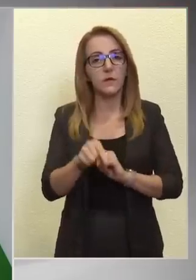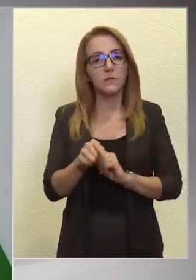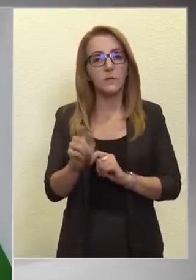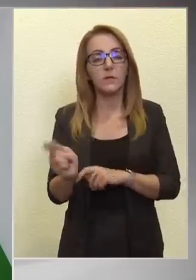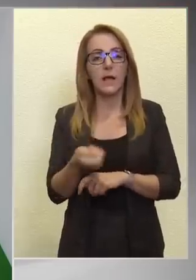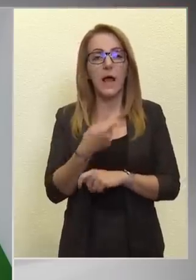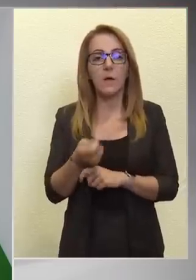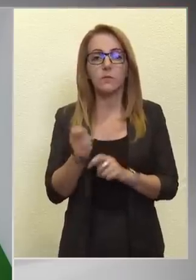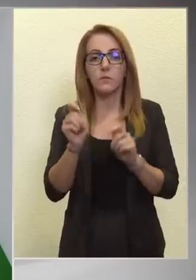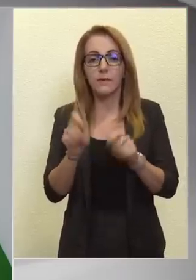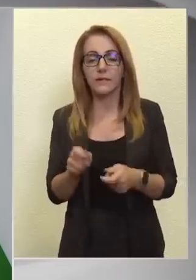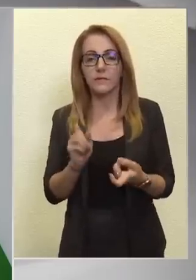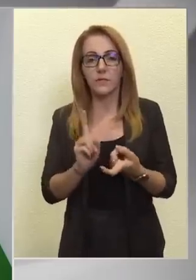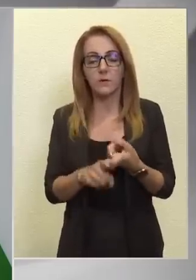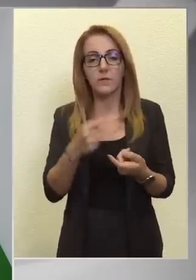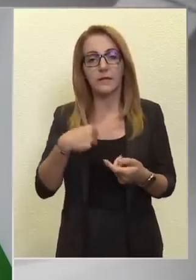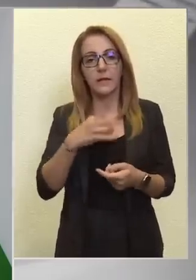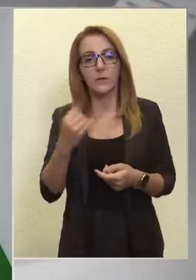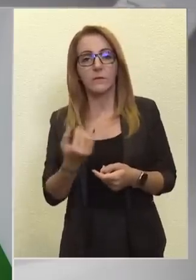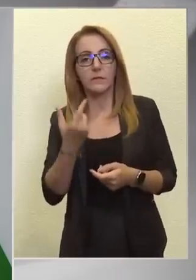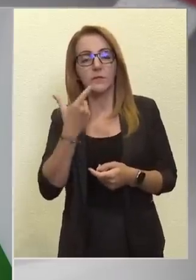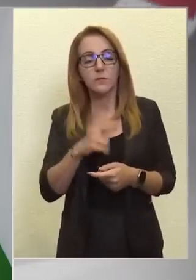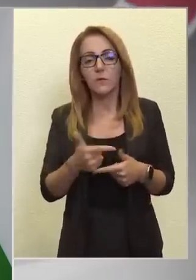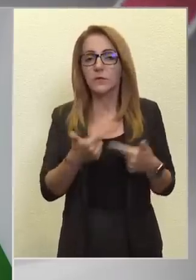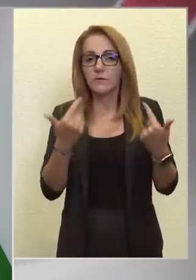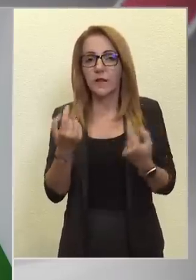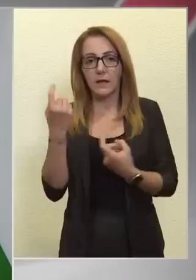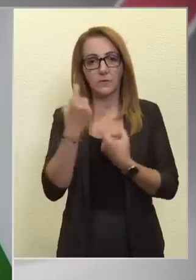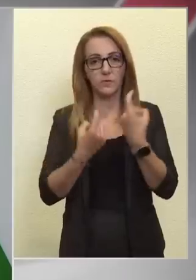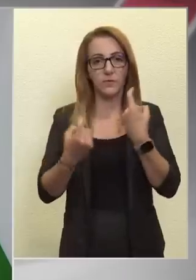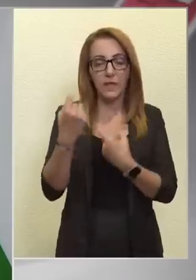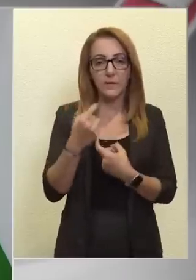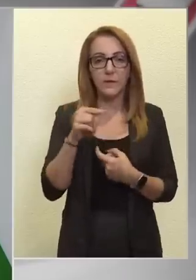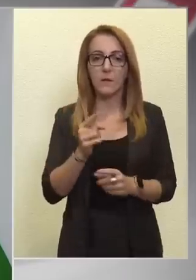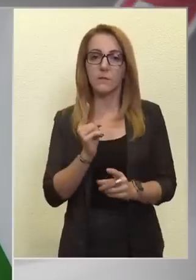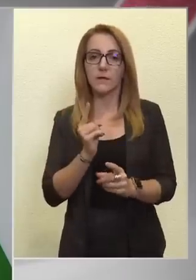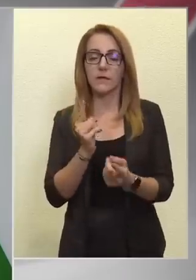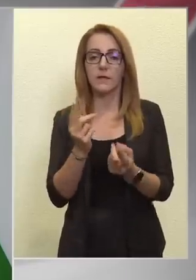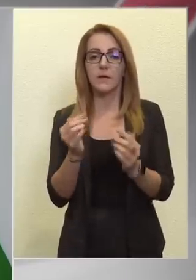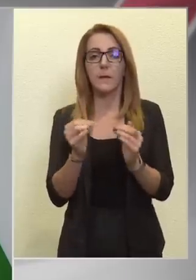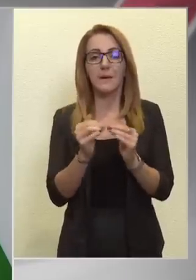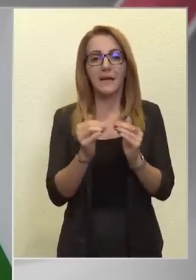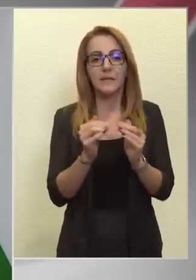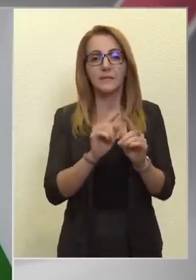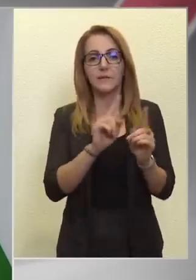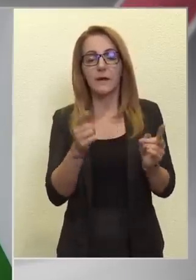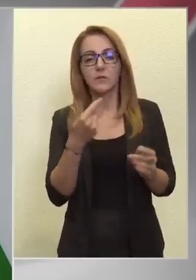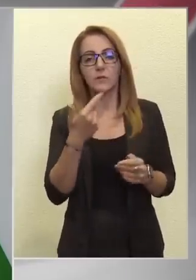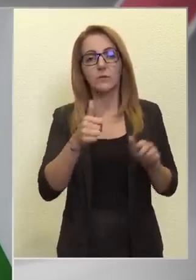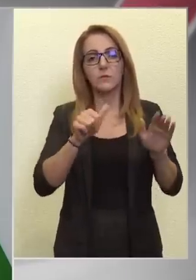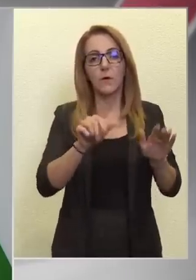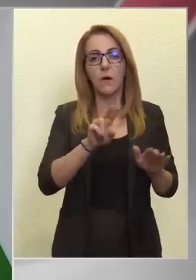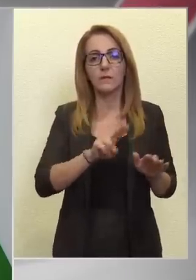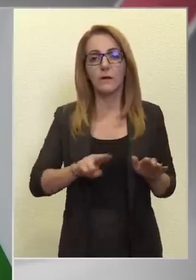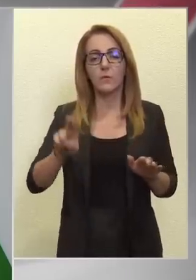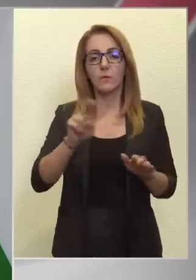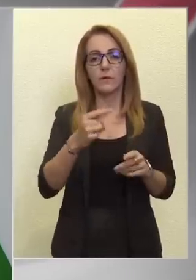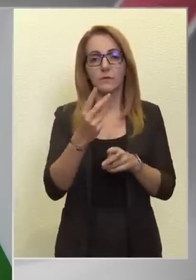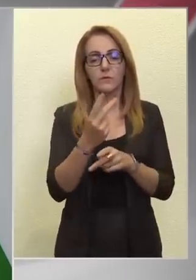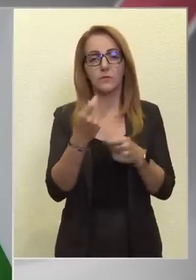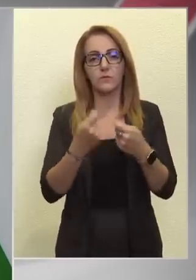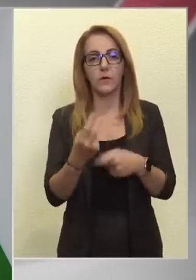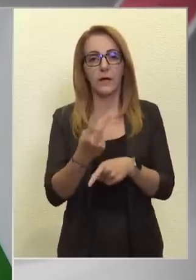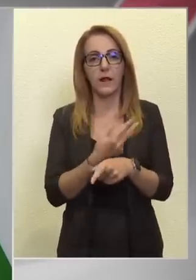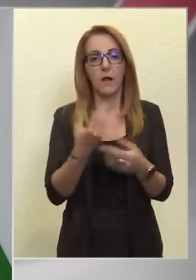a háború megítélése kapcsán nekünk mindig is volt egy világos véleményünk, ami egyébként megegyezett a másik 26 Európai Uniós tagállammal. Hogy ebből